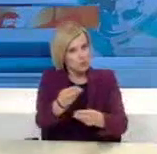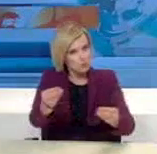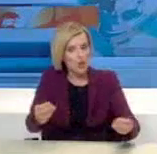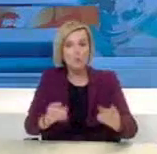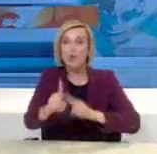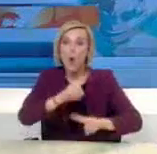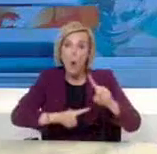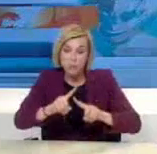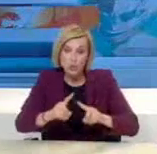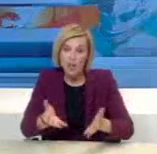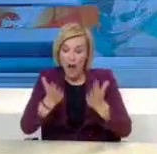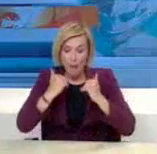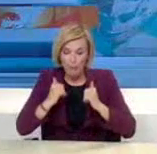άστεγοι.